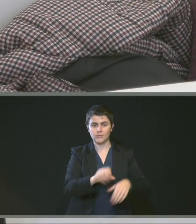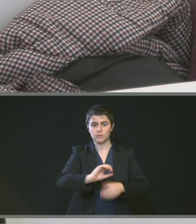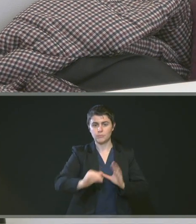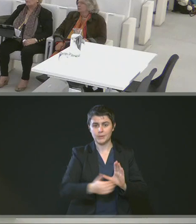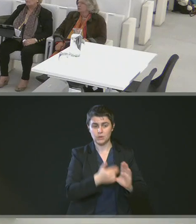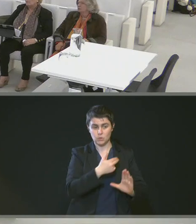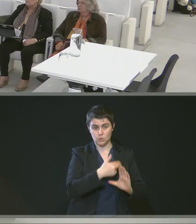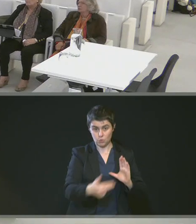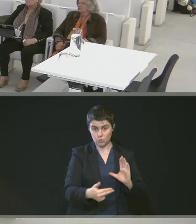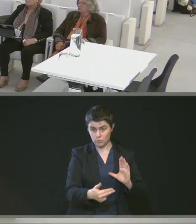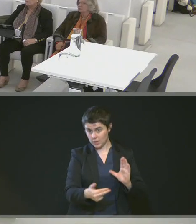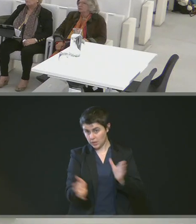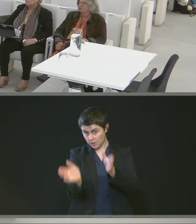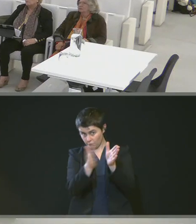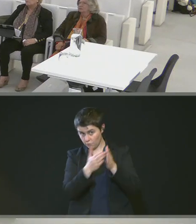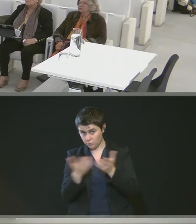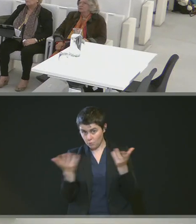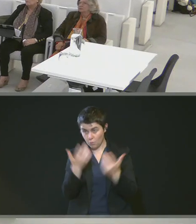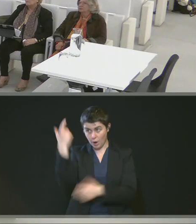'habiliter le président à signer.